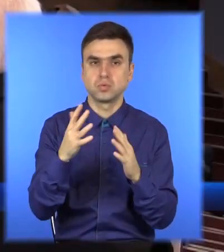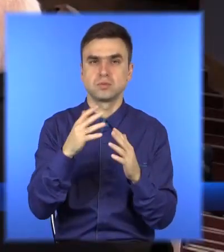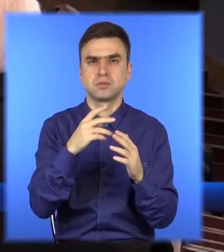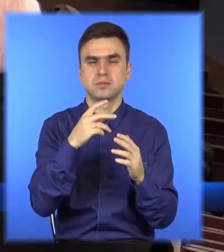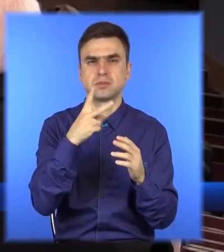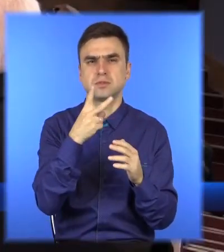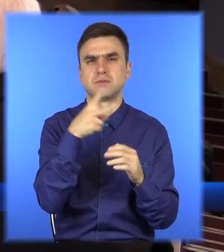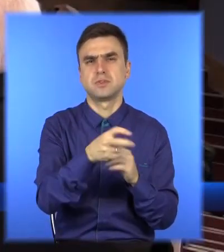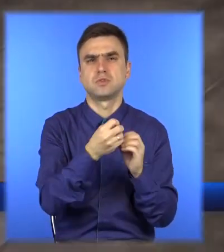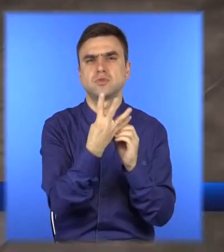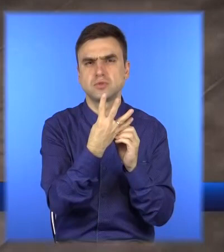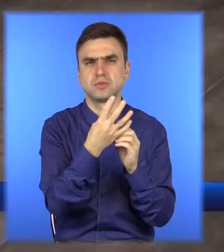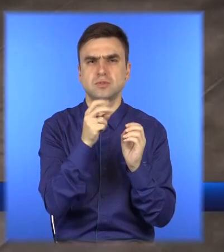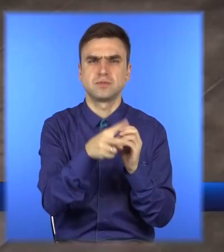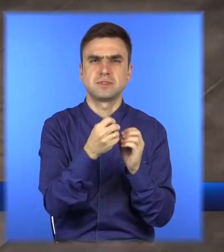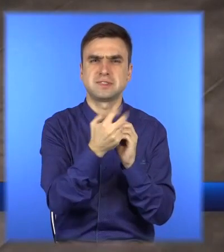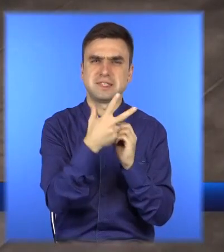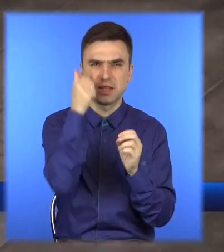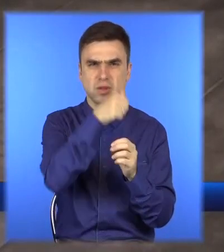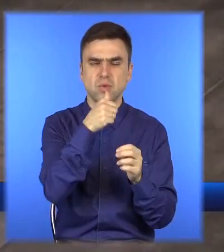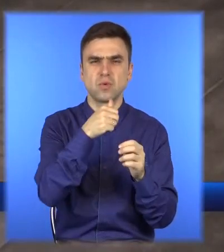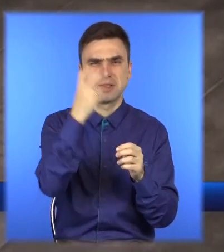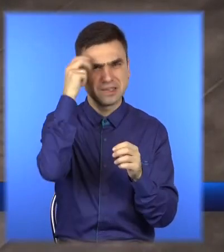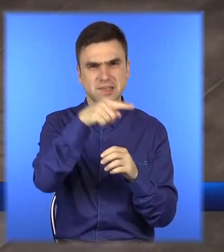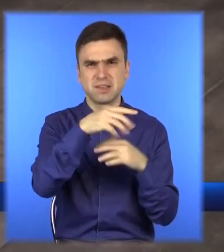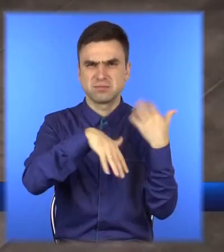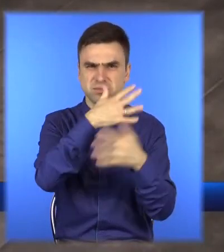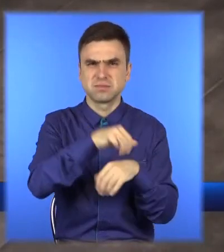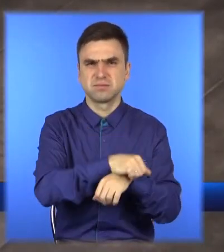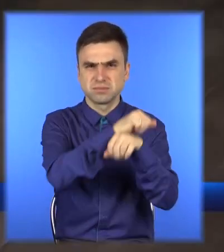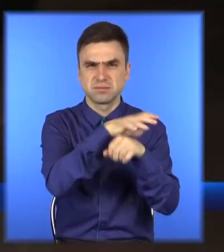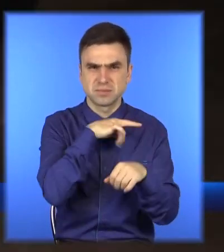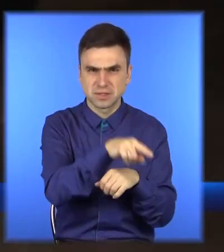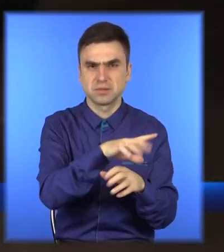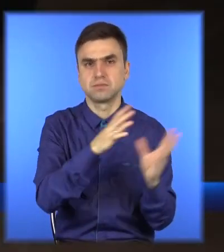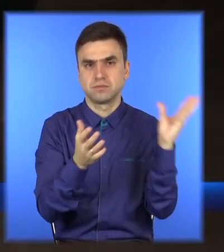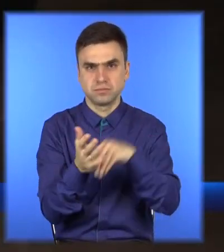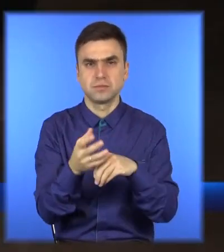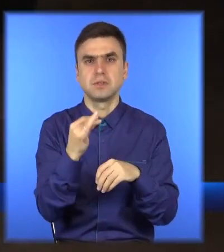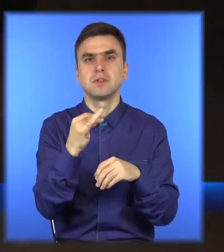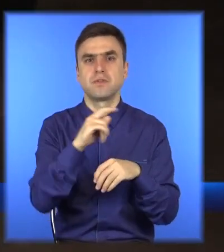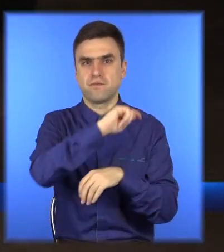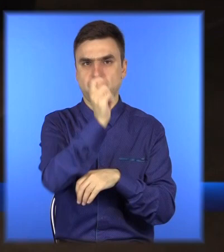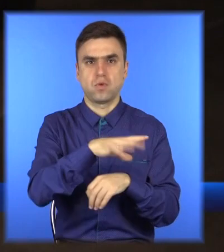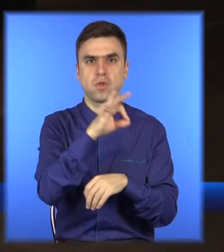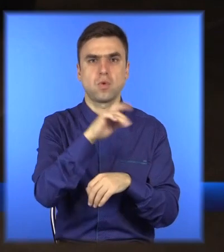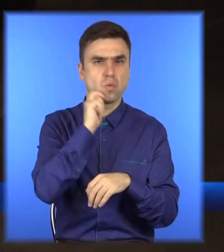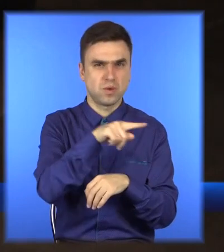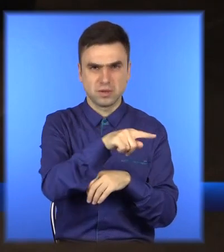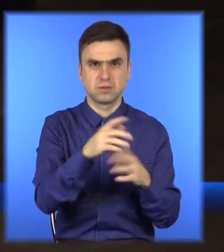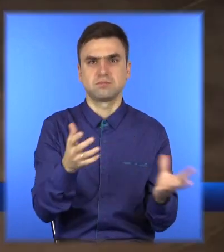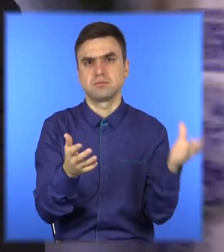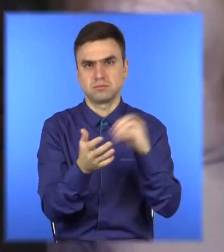також війною на Сході країни. Збірник «Шлях» більш ліричний, у ньому йдеться про опізнання себе та